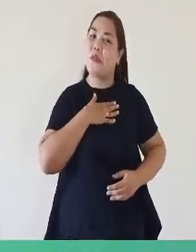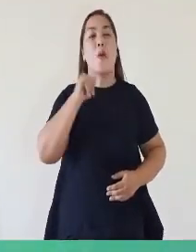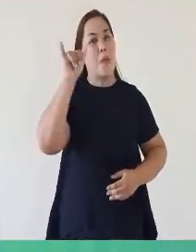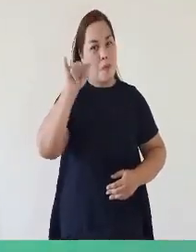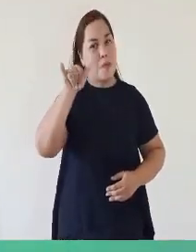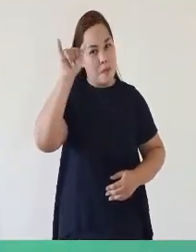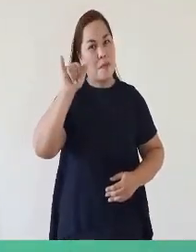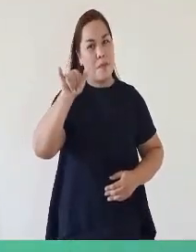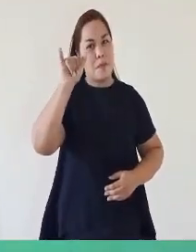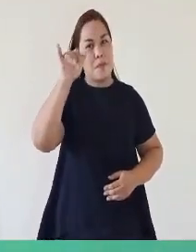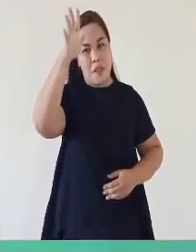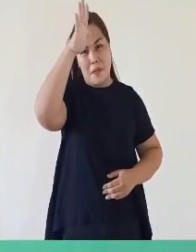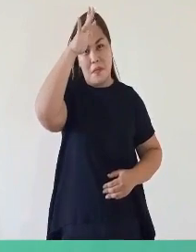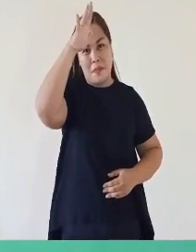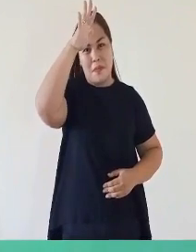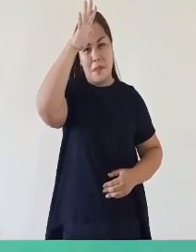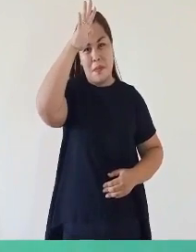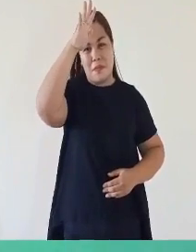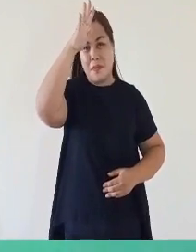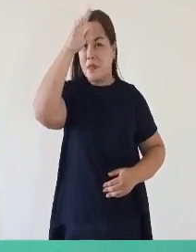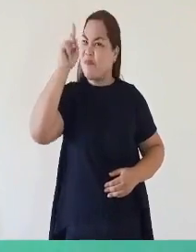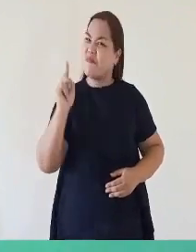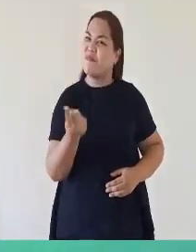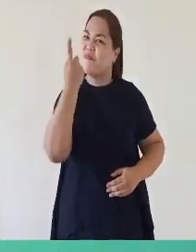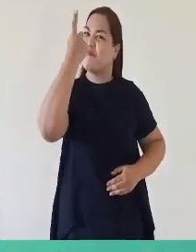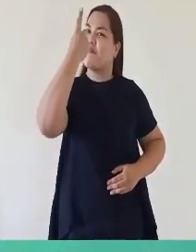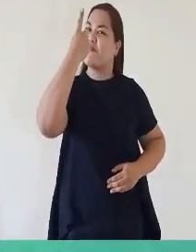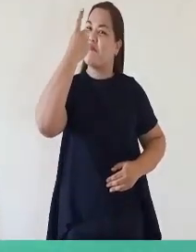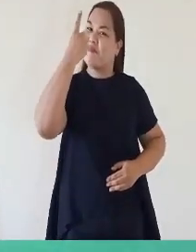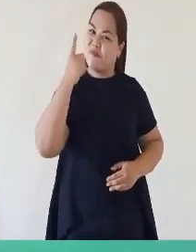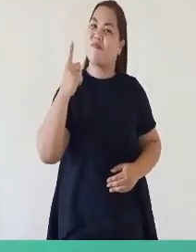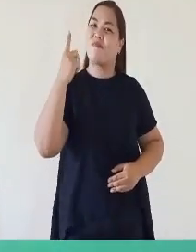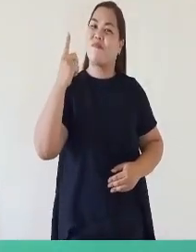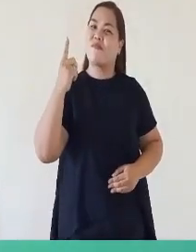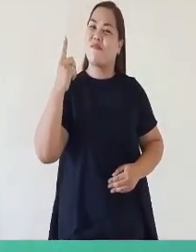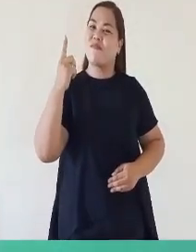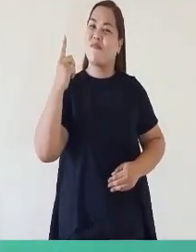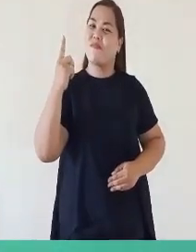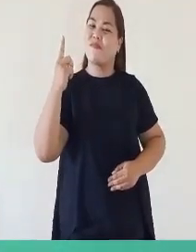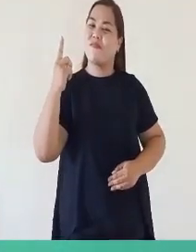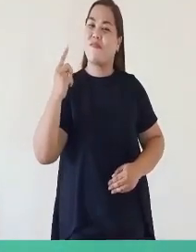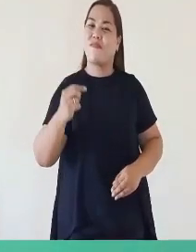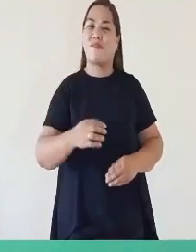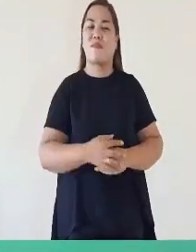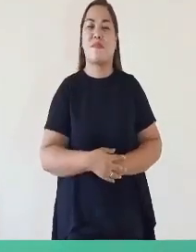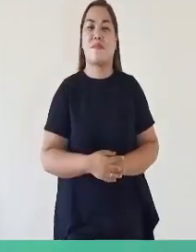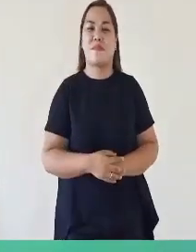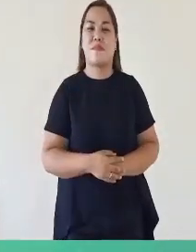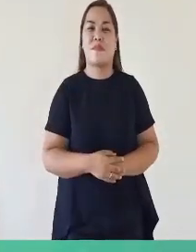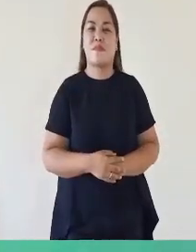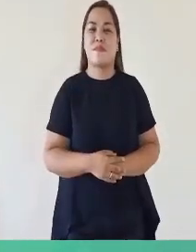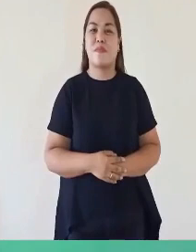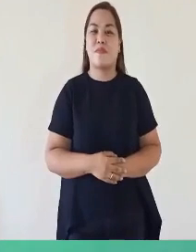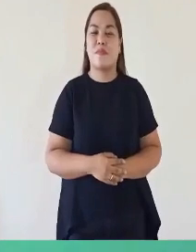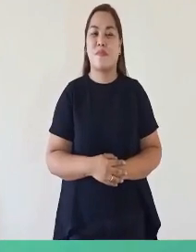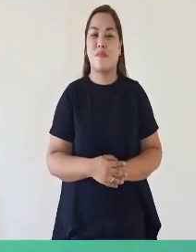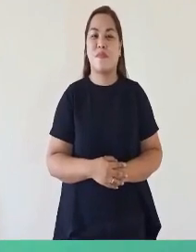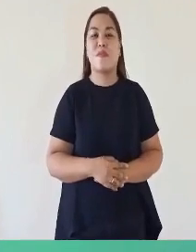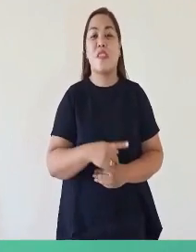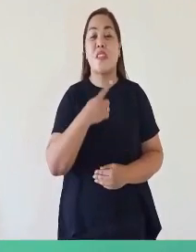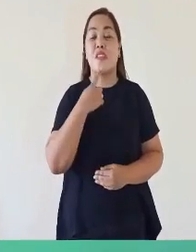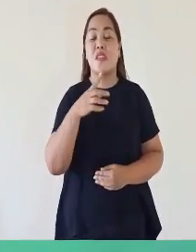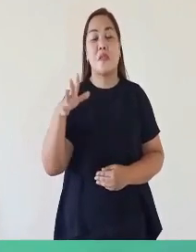Opo Ama Sisimulan ko na Ang salitang